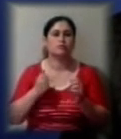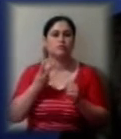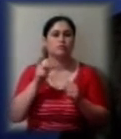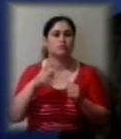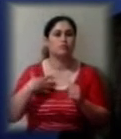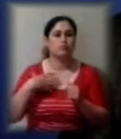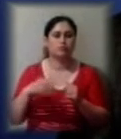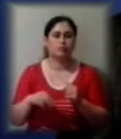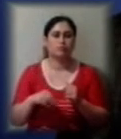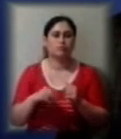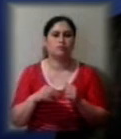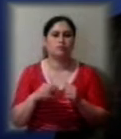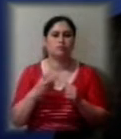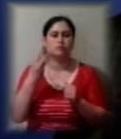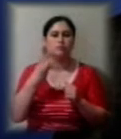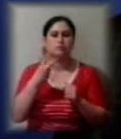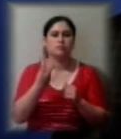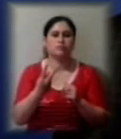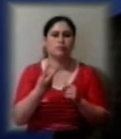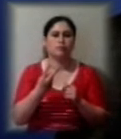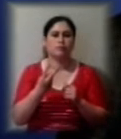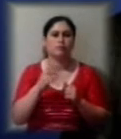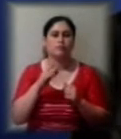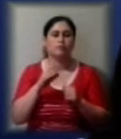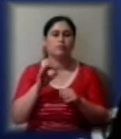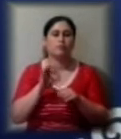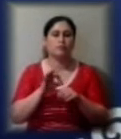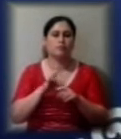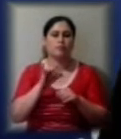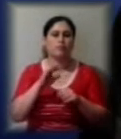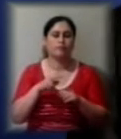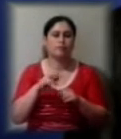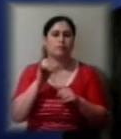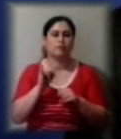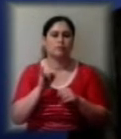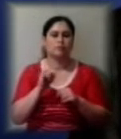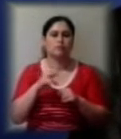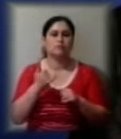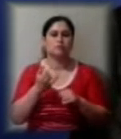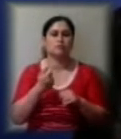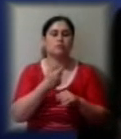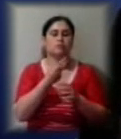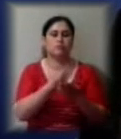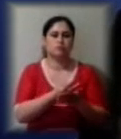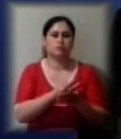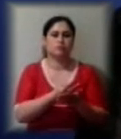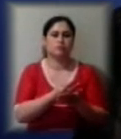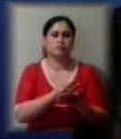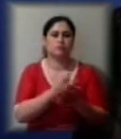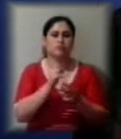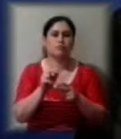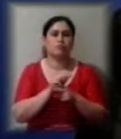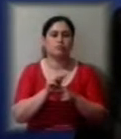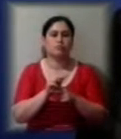32 інфіковані на COVID-19 перебувають на лікуванні. 16